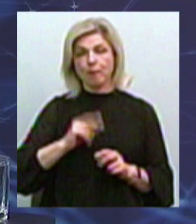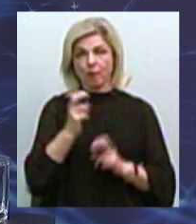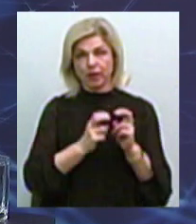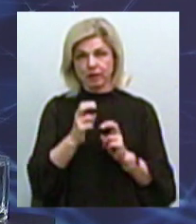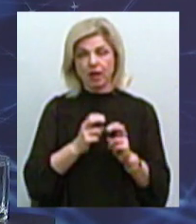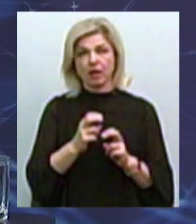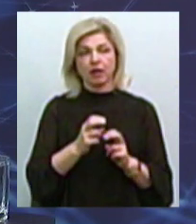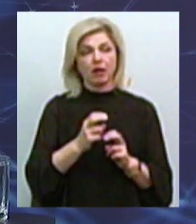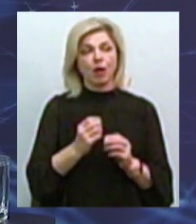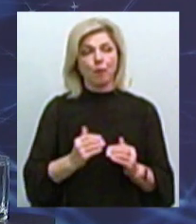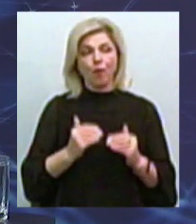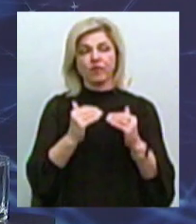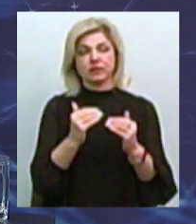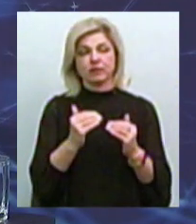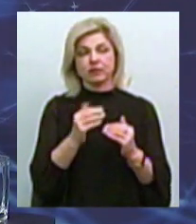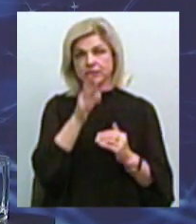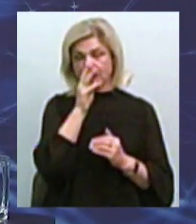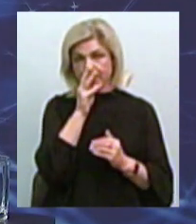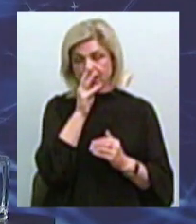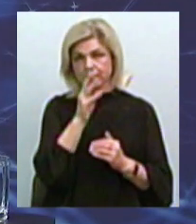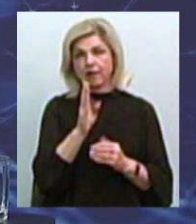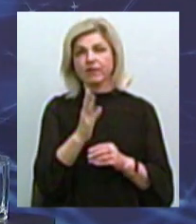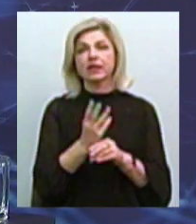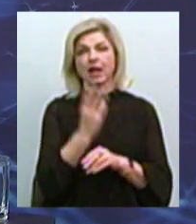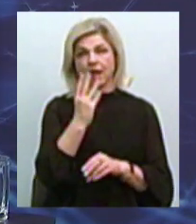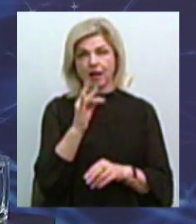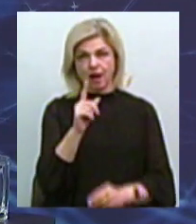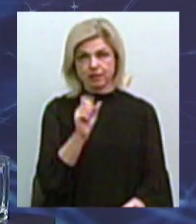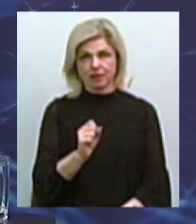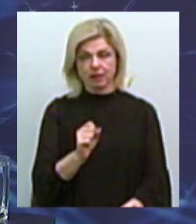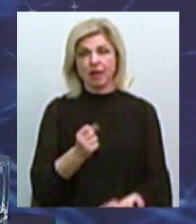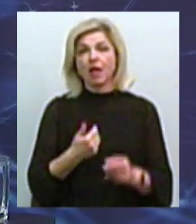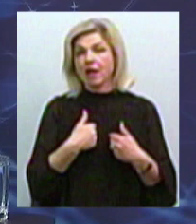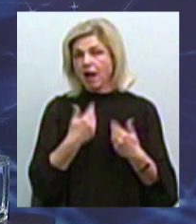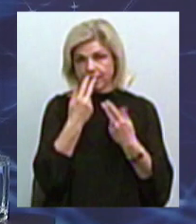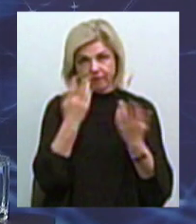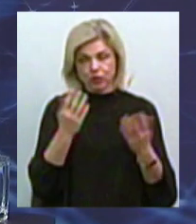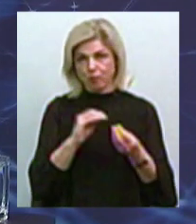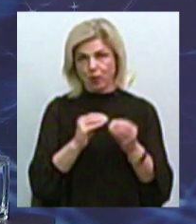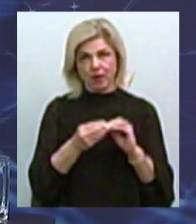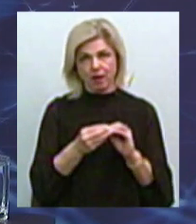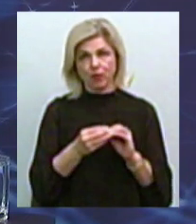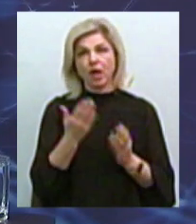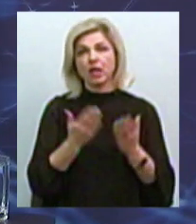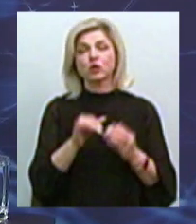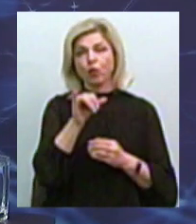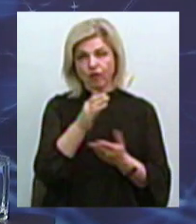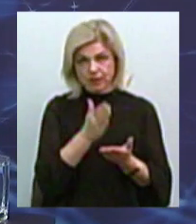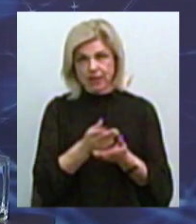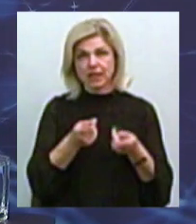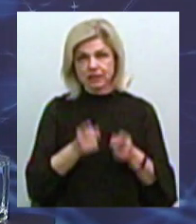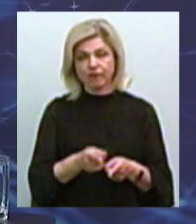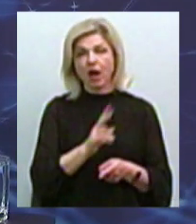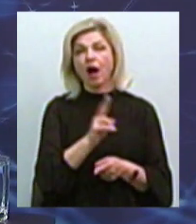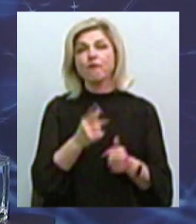повышено предприятие, повысилась заработная плата в три раза. Так что я не вижу проблемы в этом. Если у вас есть действительно кто-то, вы